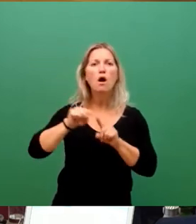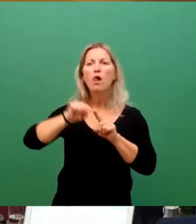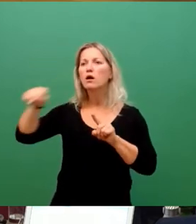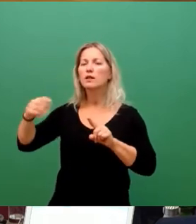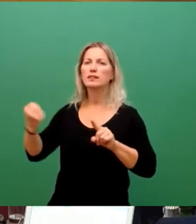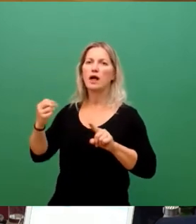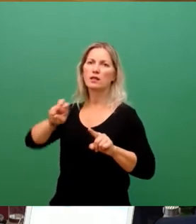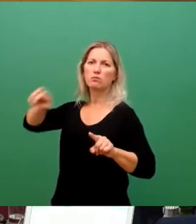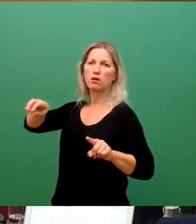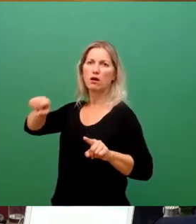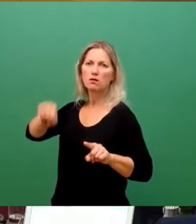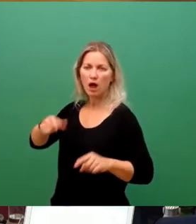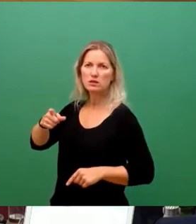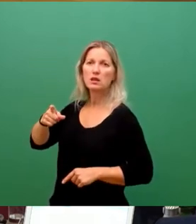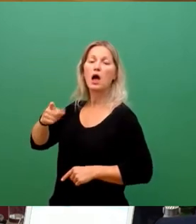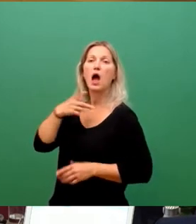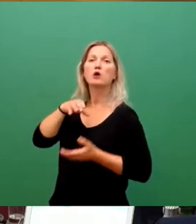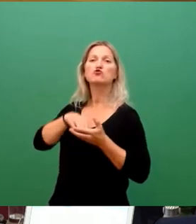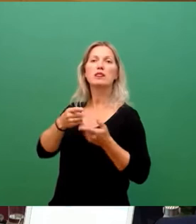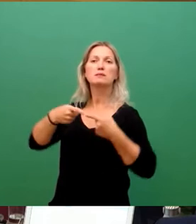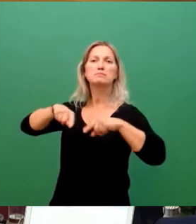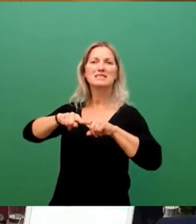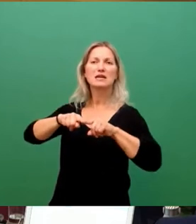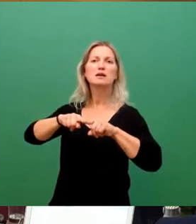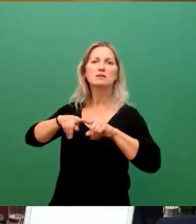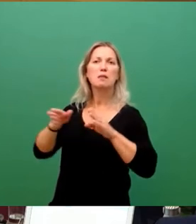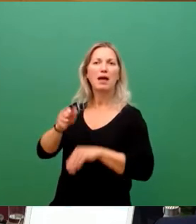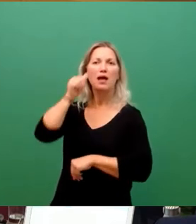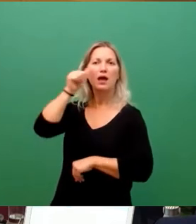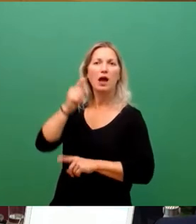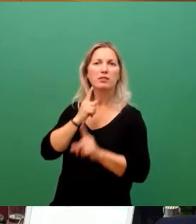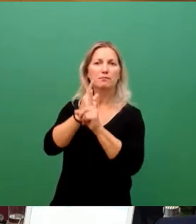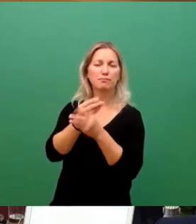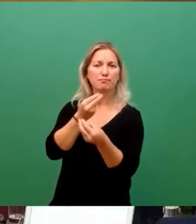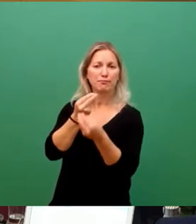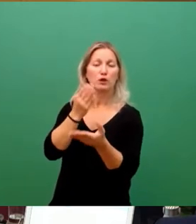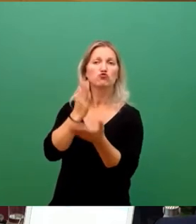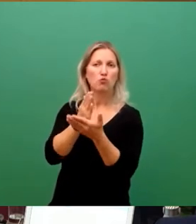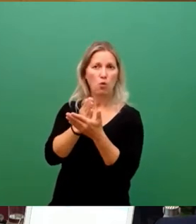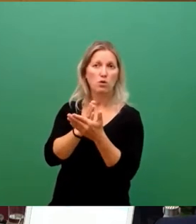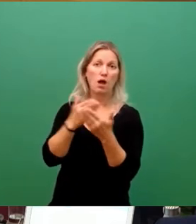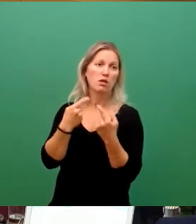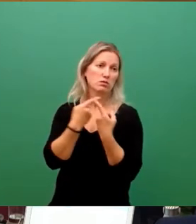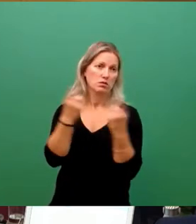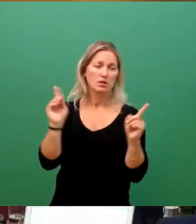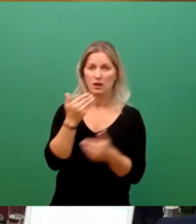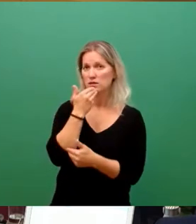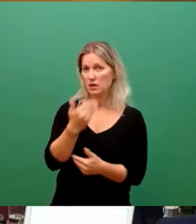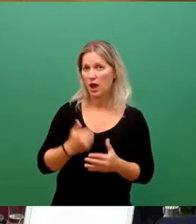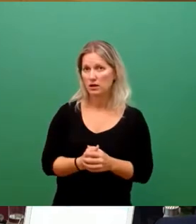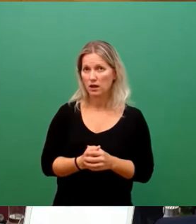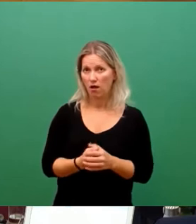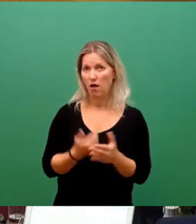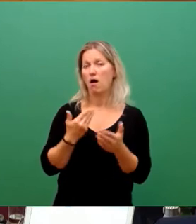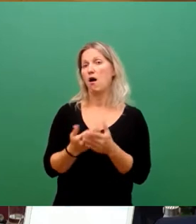und auch Gespräche mit den Stadtbezirksbeiräten aufgenommen hat. Dafür zunächst auch erstmal recht herzlichen Dank, weil es natürlich gut ist